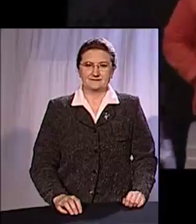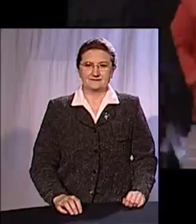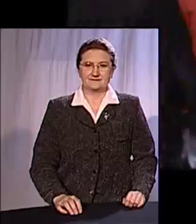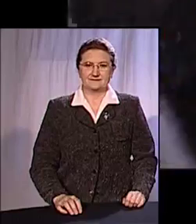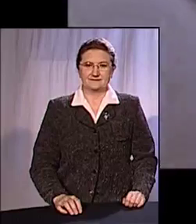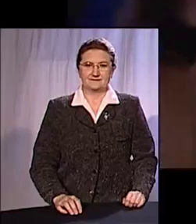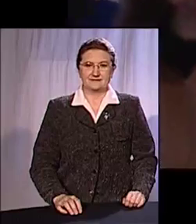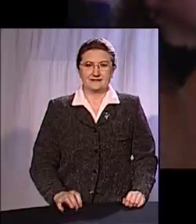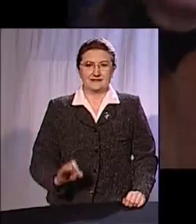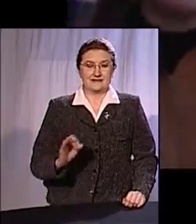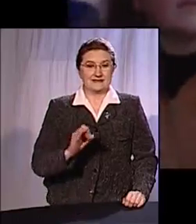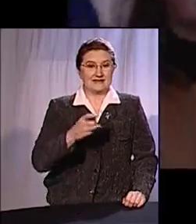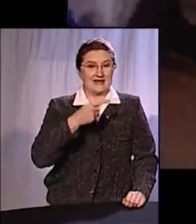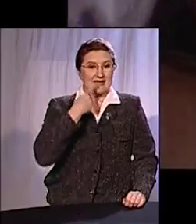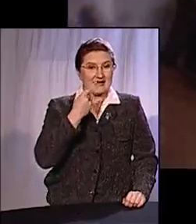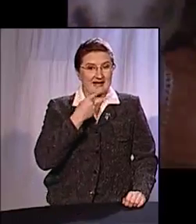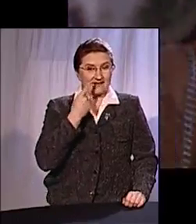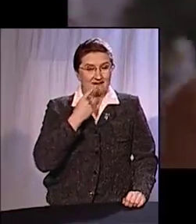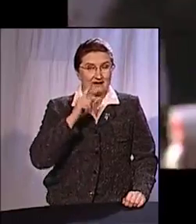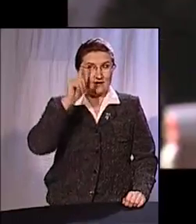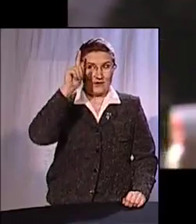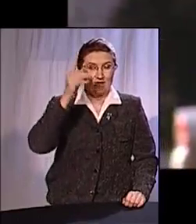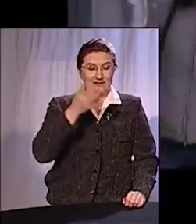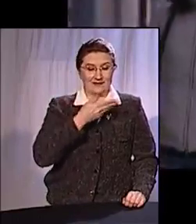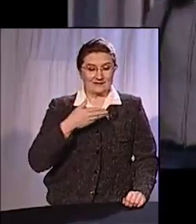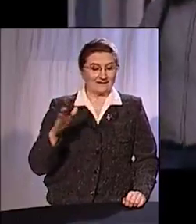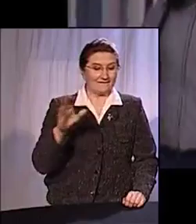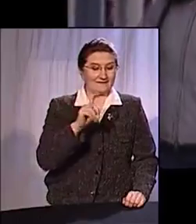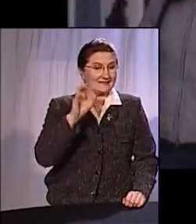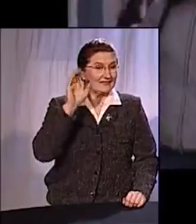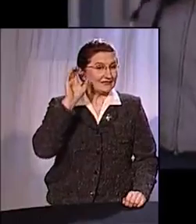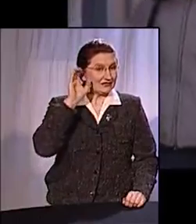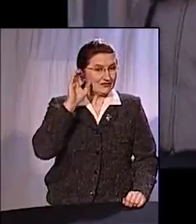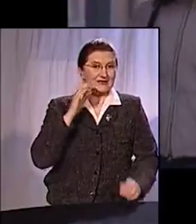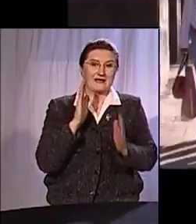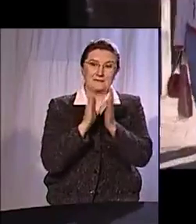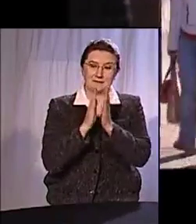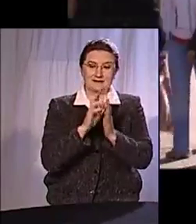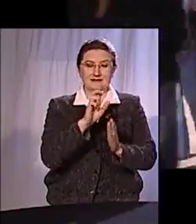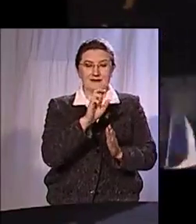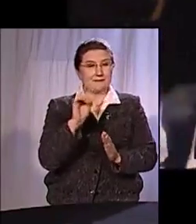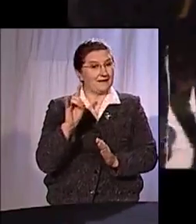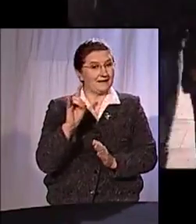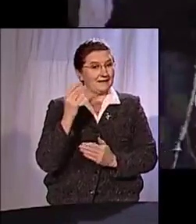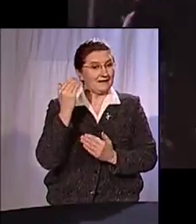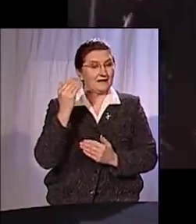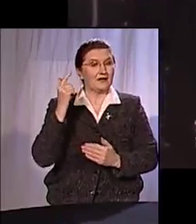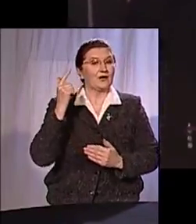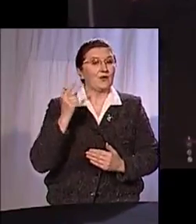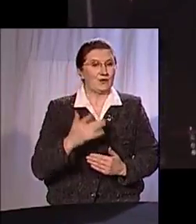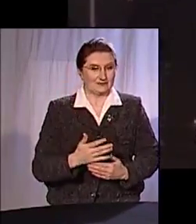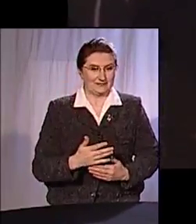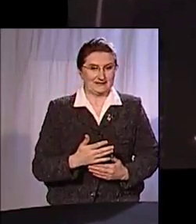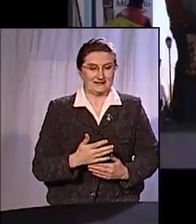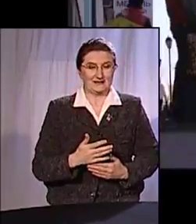Если говорят, что Он нас всех слышит, то я попросила Его. Господи,